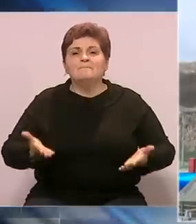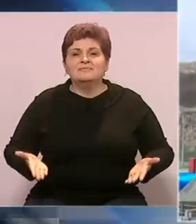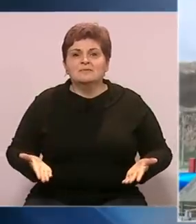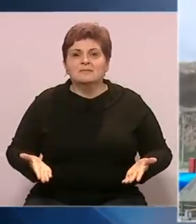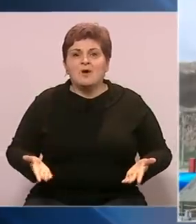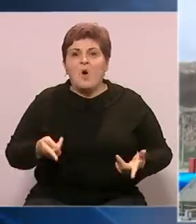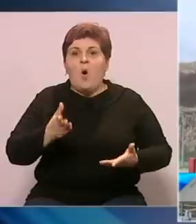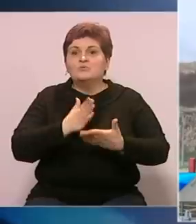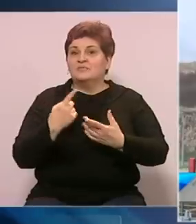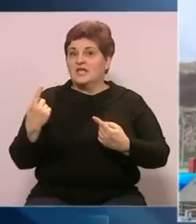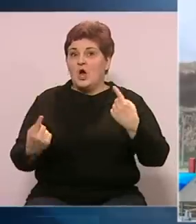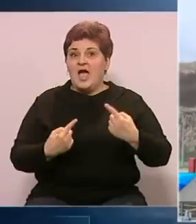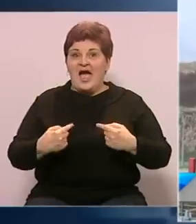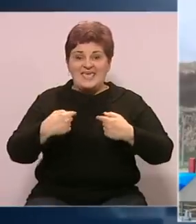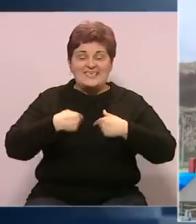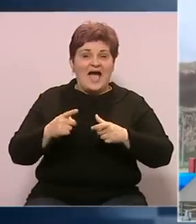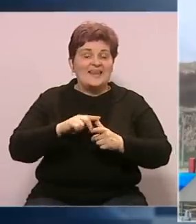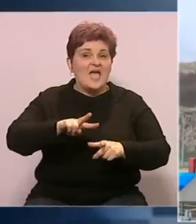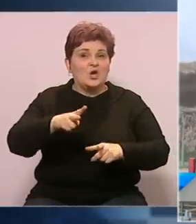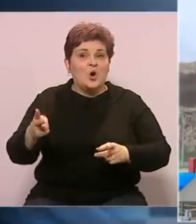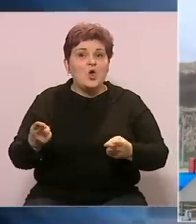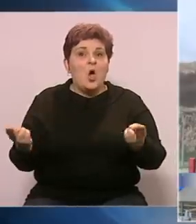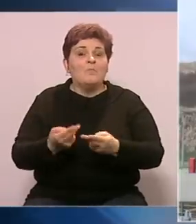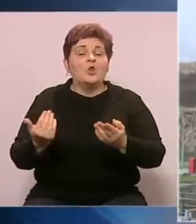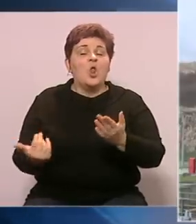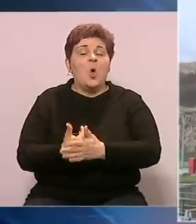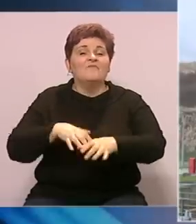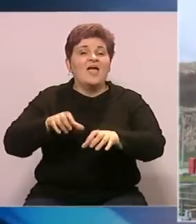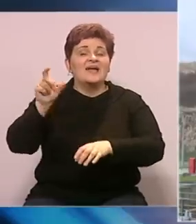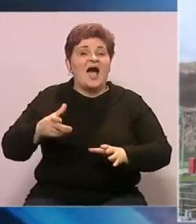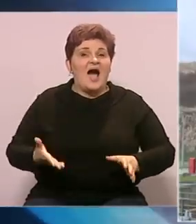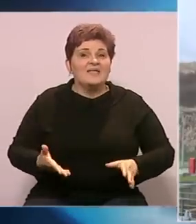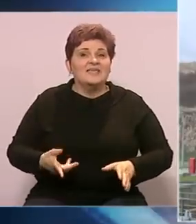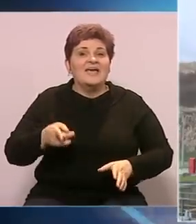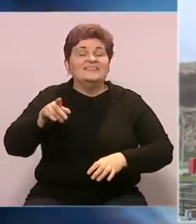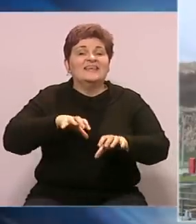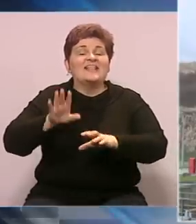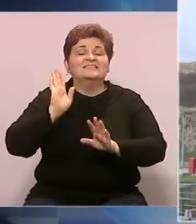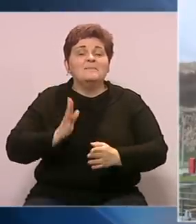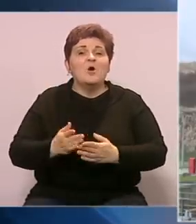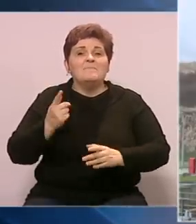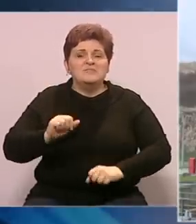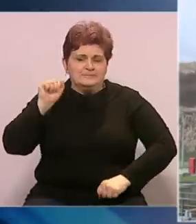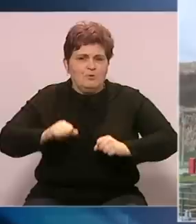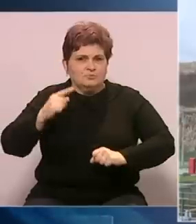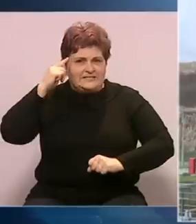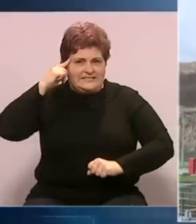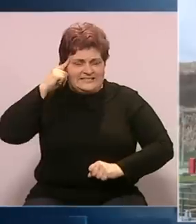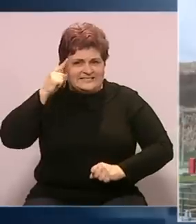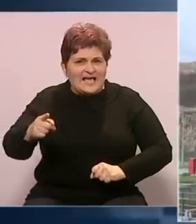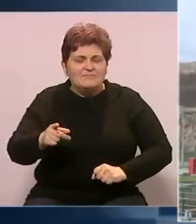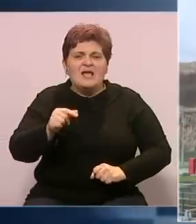Pa evo ćemo biti u situaciji da ja ili neko drugi potražimo nove radnice. I to tako radnici moraju biti osposobljeni i